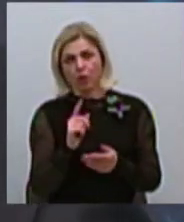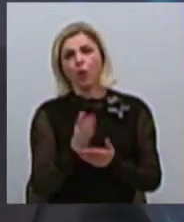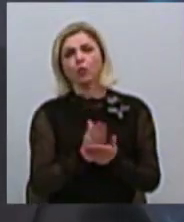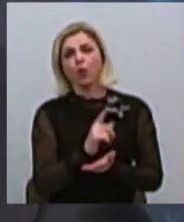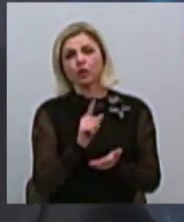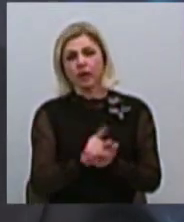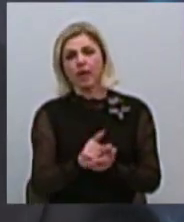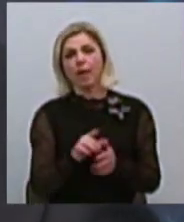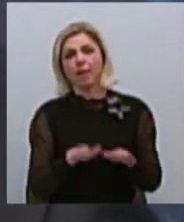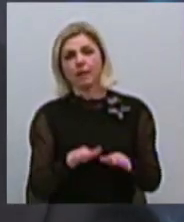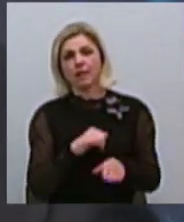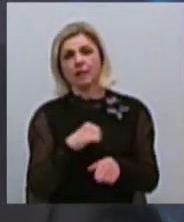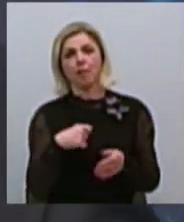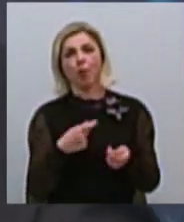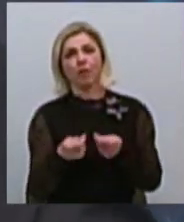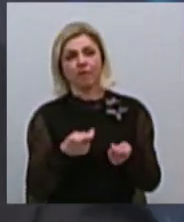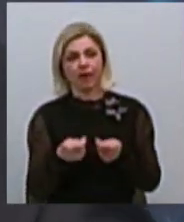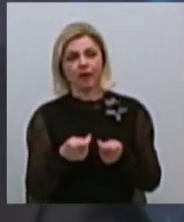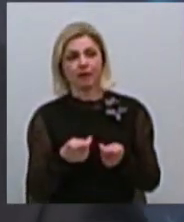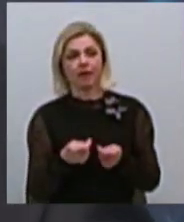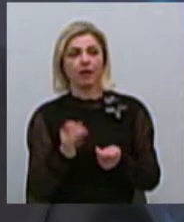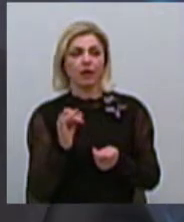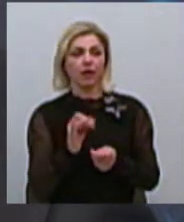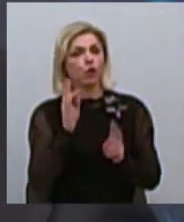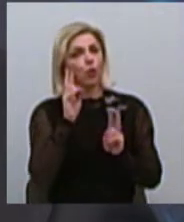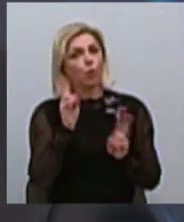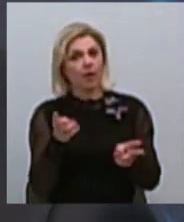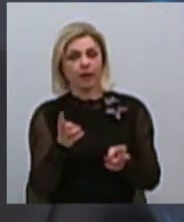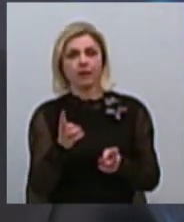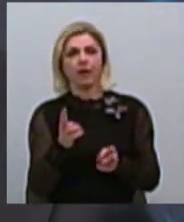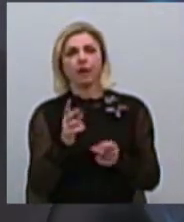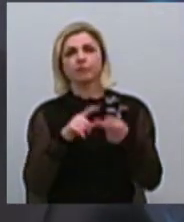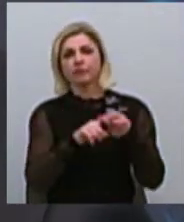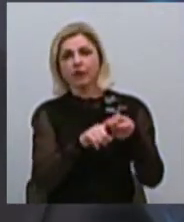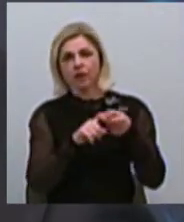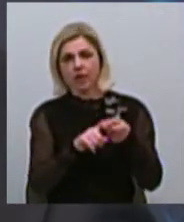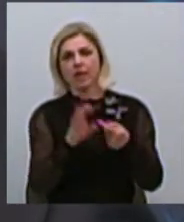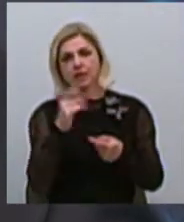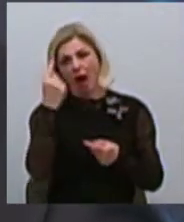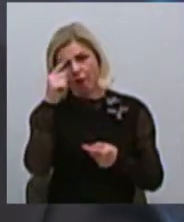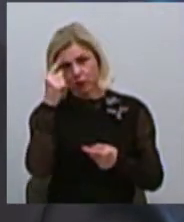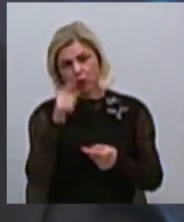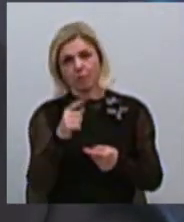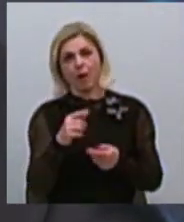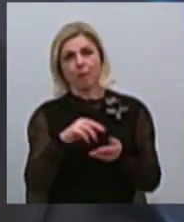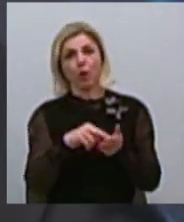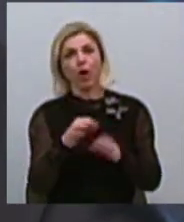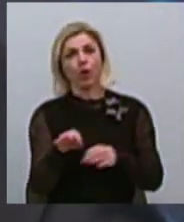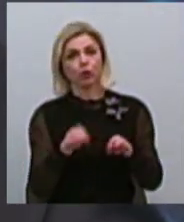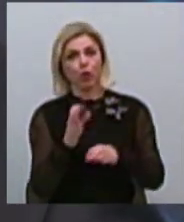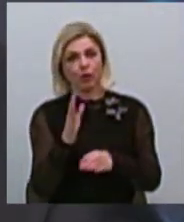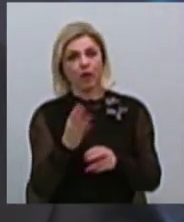місцевого самоуправління, де-то, скажімо так, неуміння вистраювати коммуникацію, в тому числі і з авторами проектов. На ці вещи